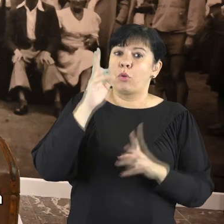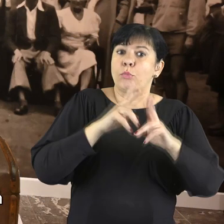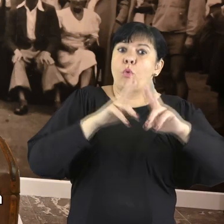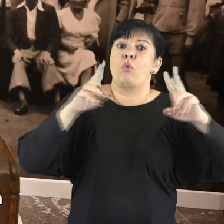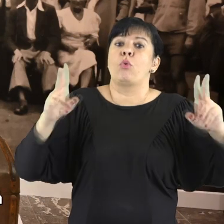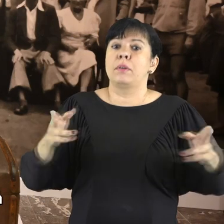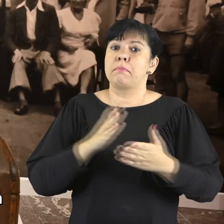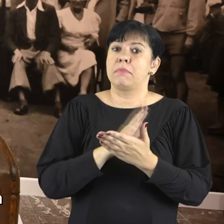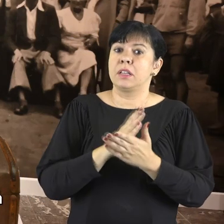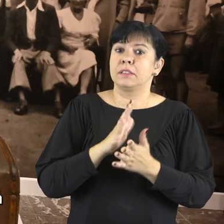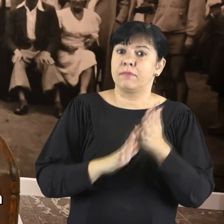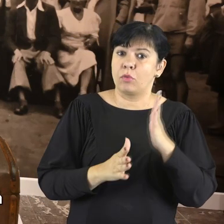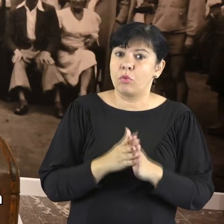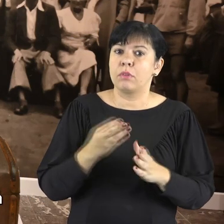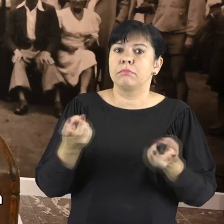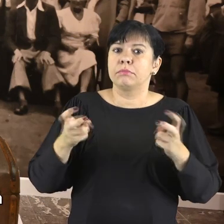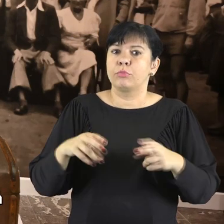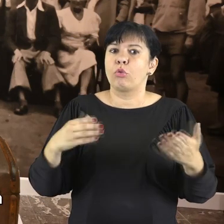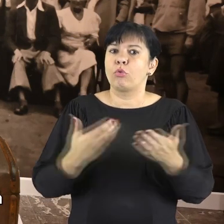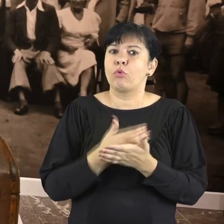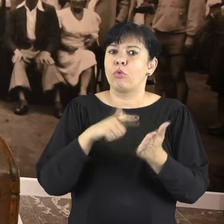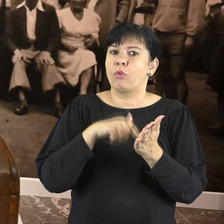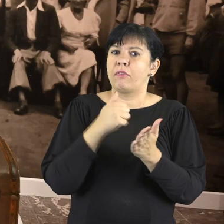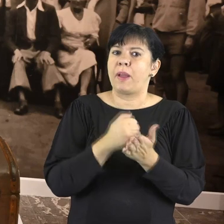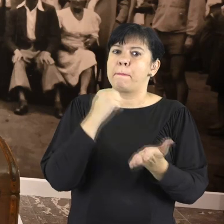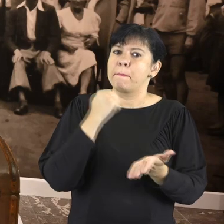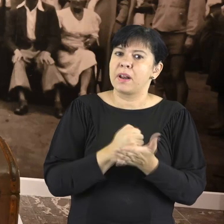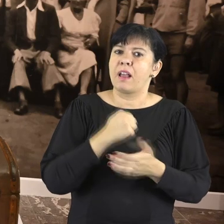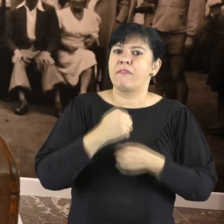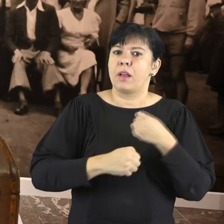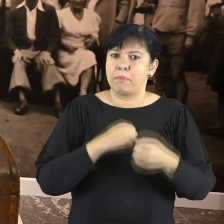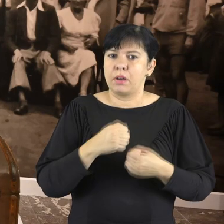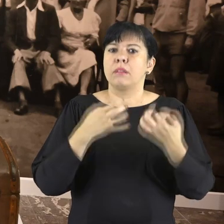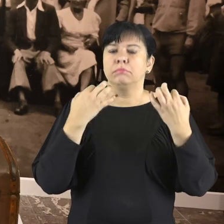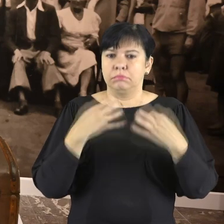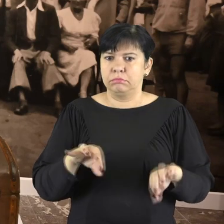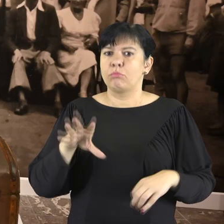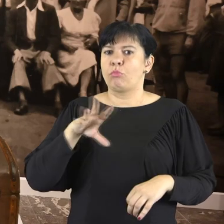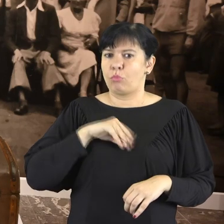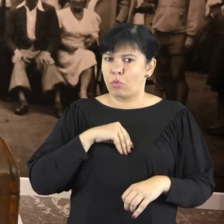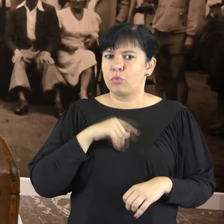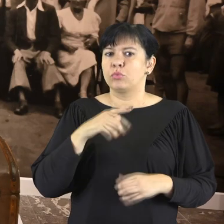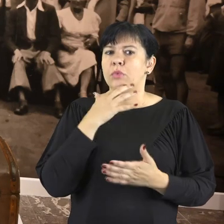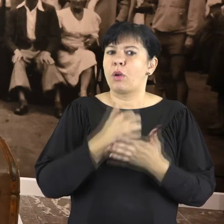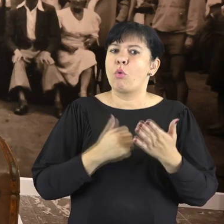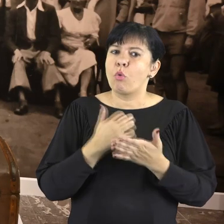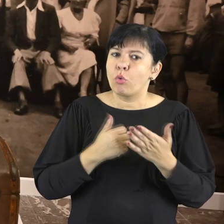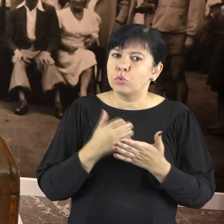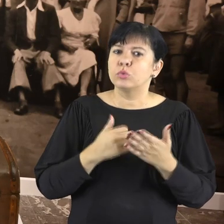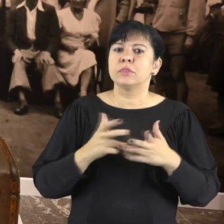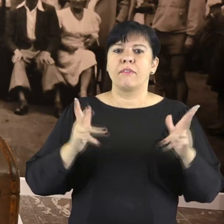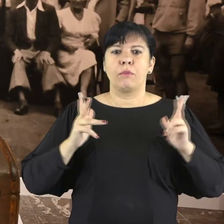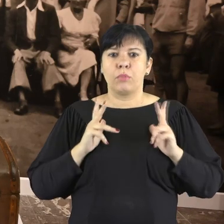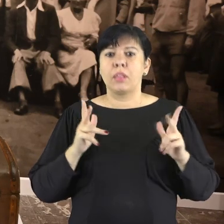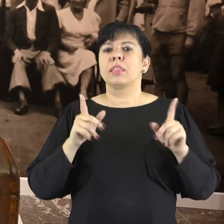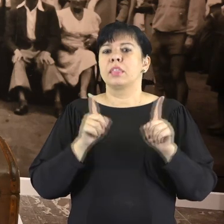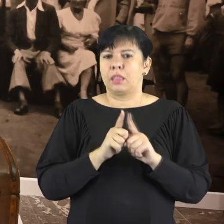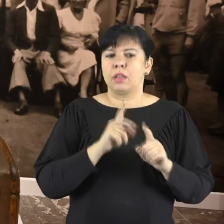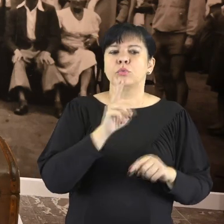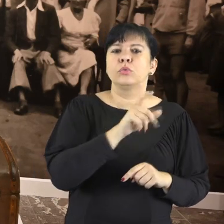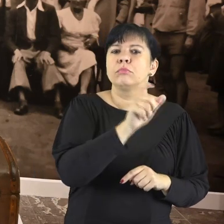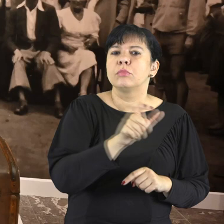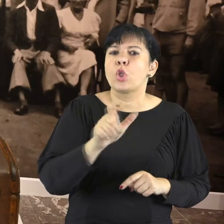Dopiero w okresie międzywojennym, wraz z wprowadzeniem ustawodawstwa prawa pracy, pojawiła się możliwość